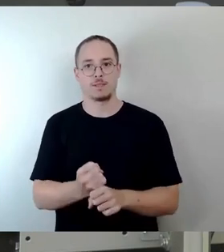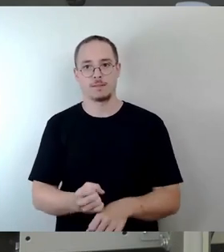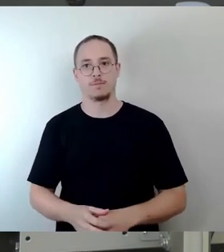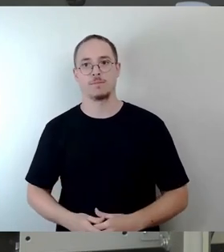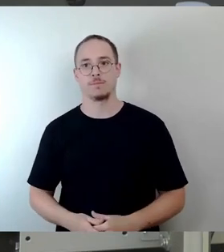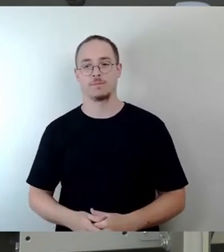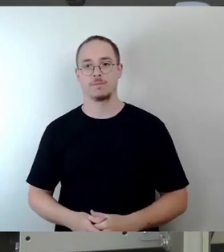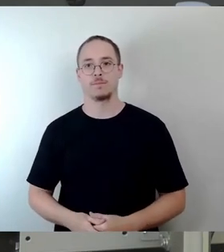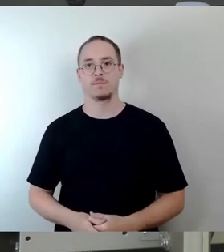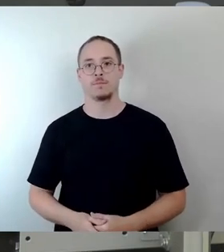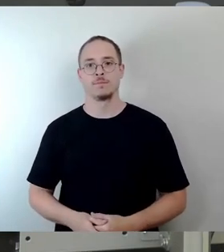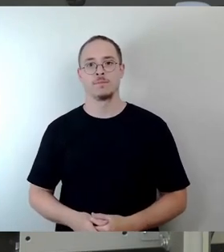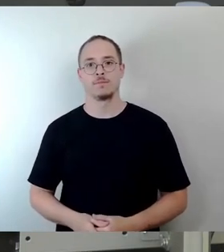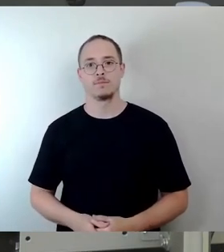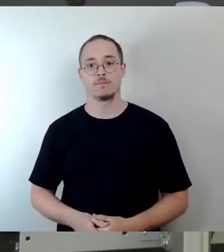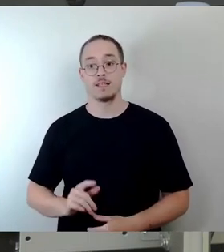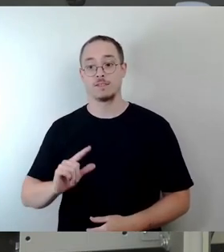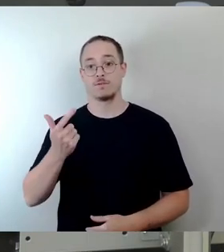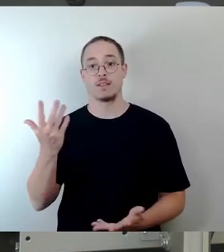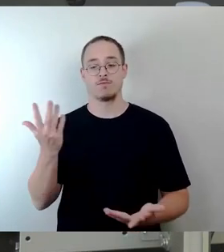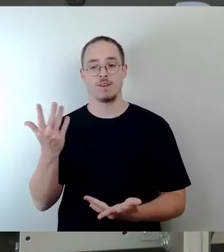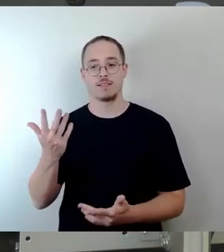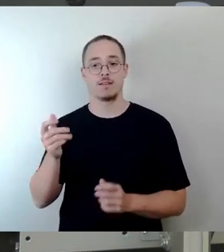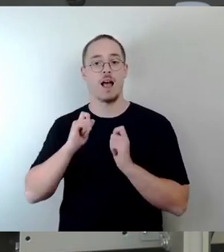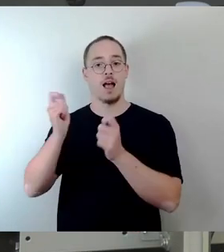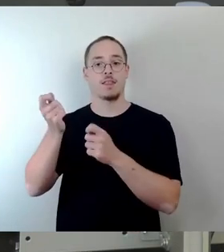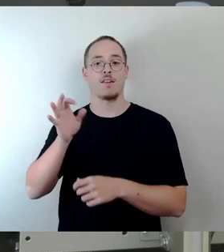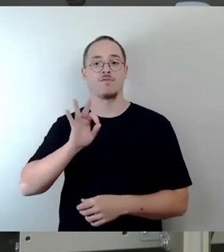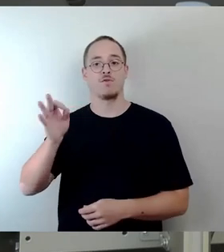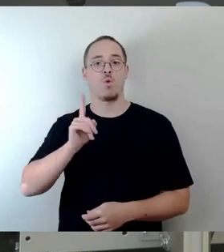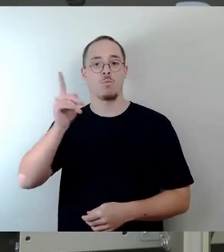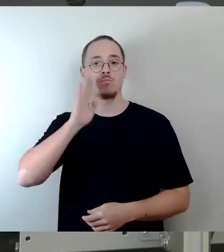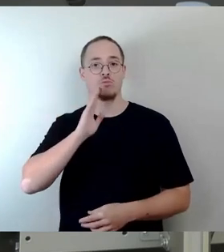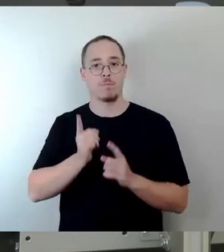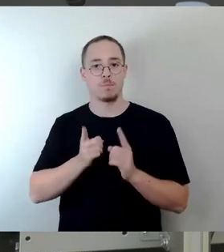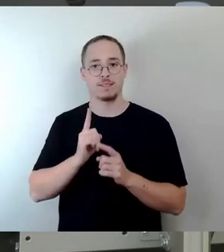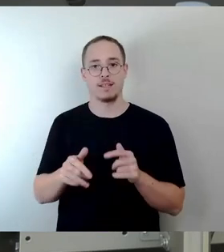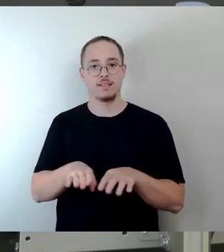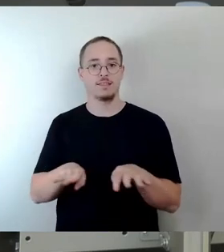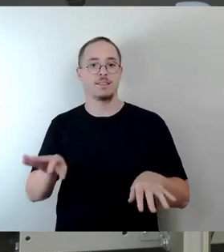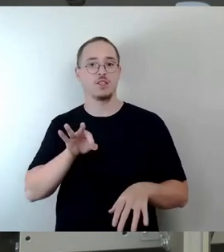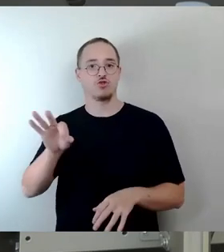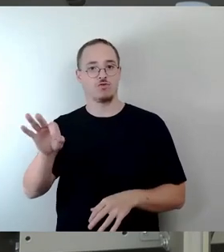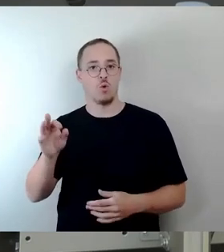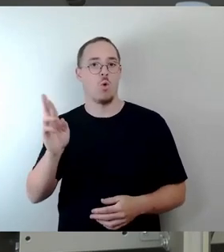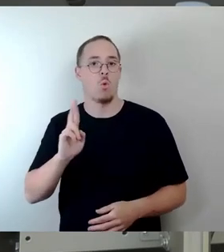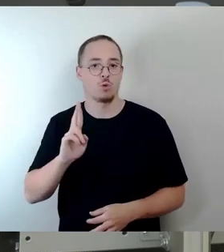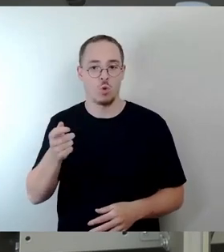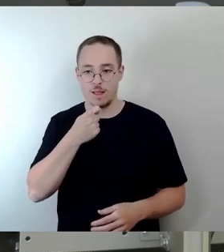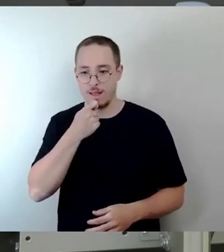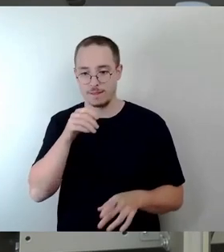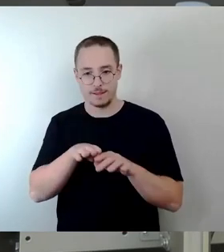der Oberbürgermeister wird beauftragt, einen runden Tisch für die konzeptionelle Entwicklung der Robotronkantine als innerstädtische Kultur, Wissenschafts und